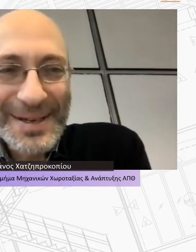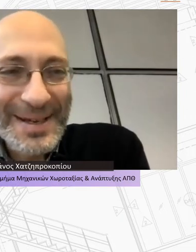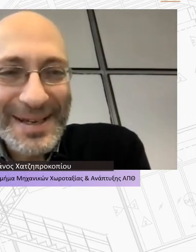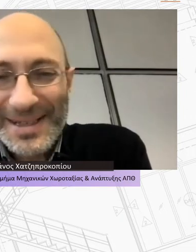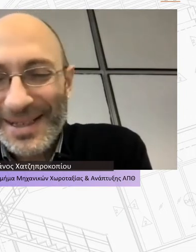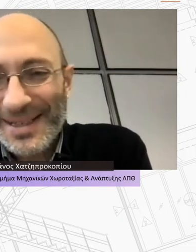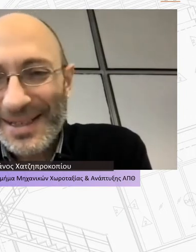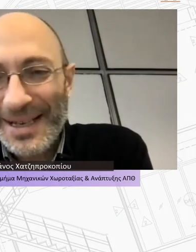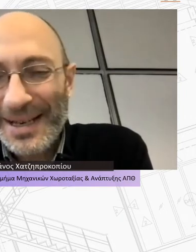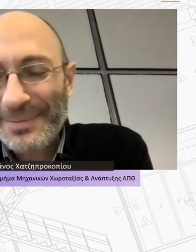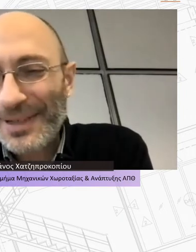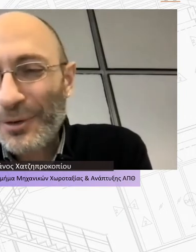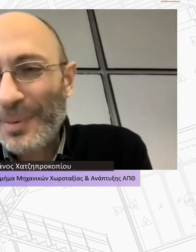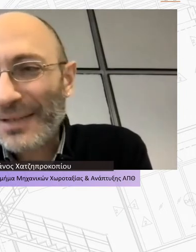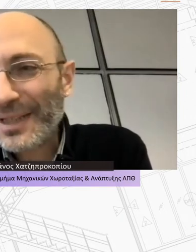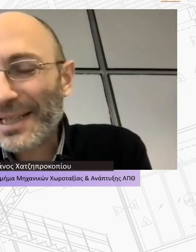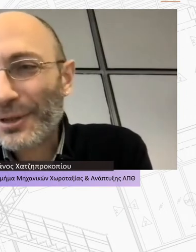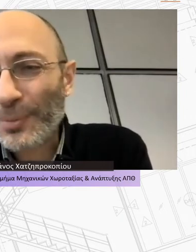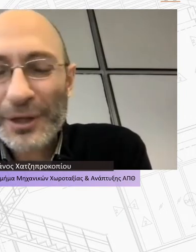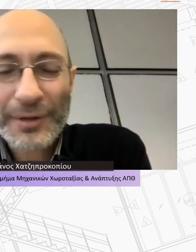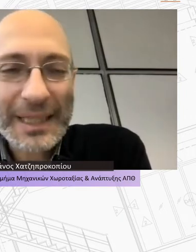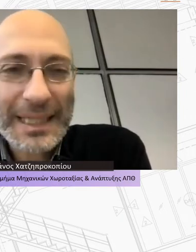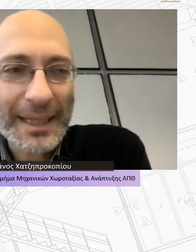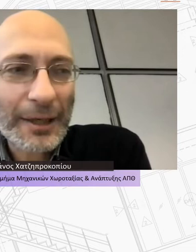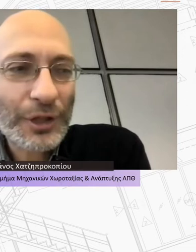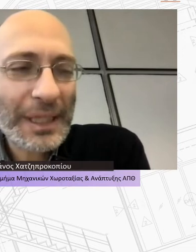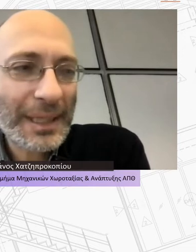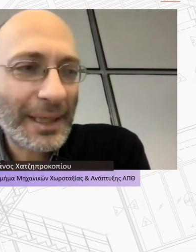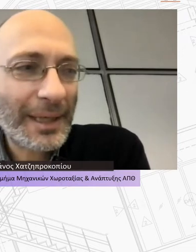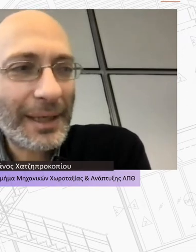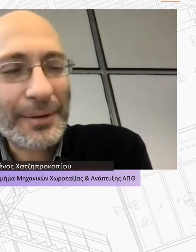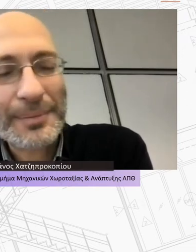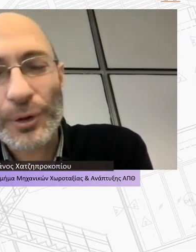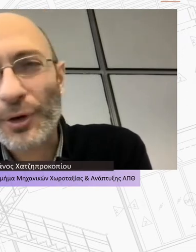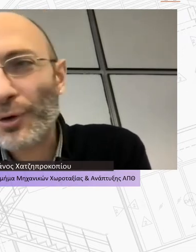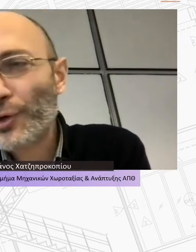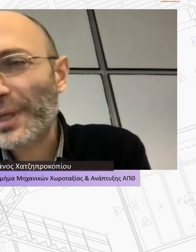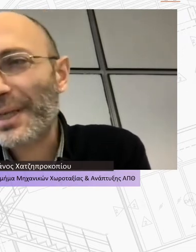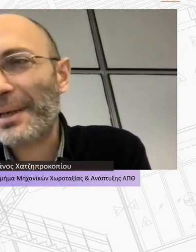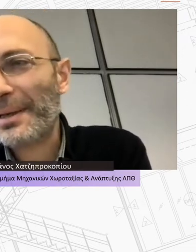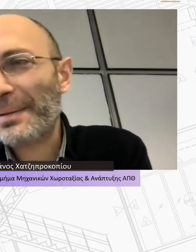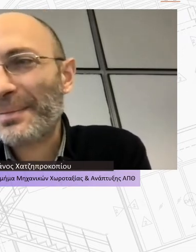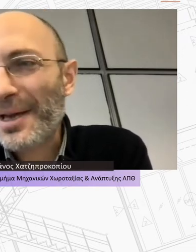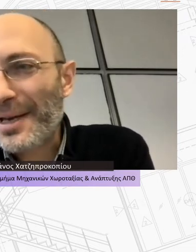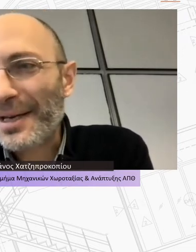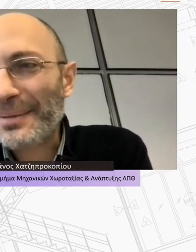έχουμε μαζευτεί στο πλαίσιο αυτής της εκδήλωσης και το γεγονός ότι